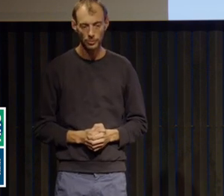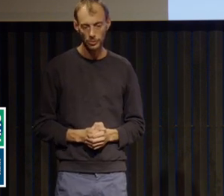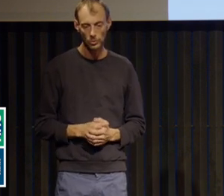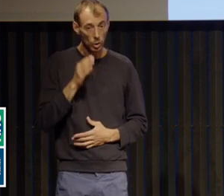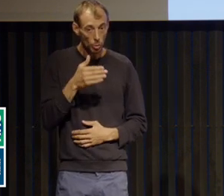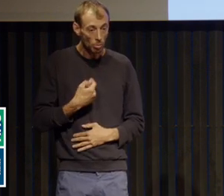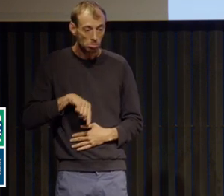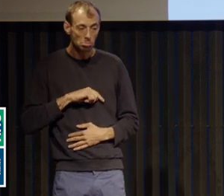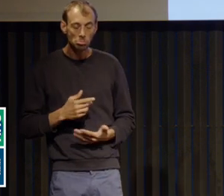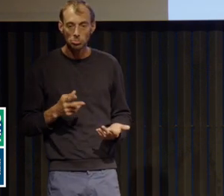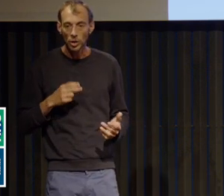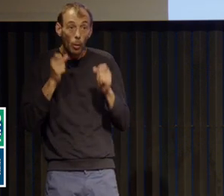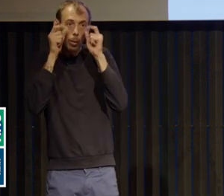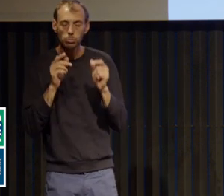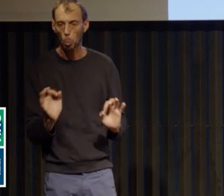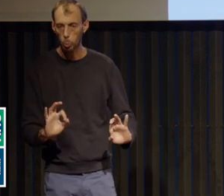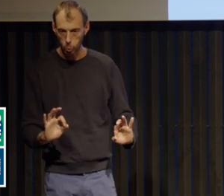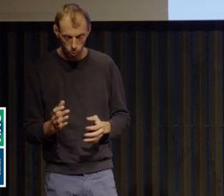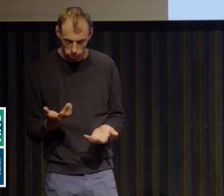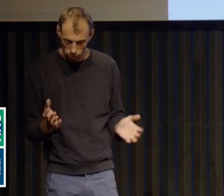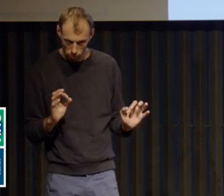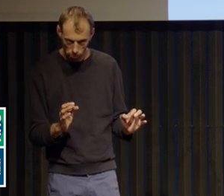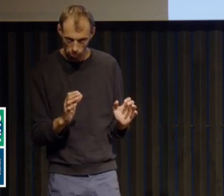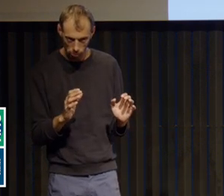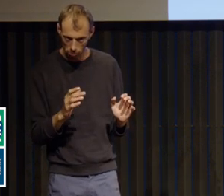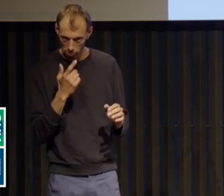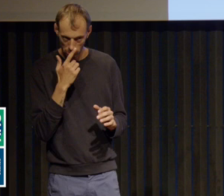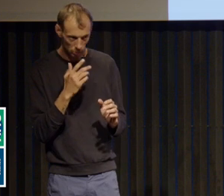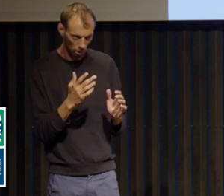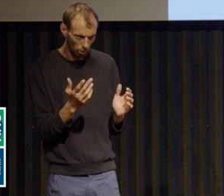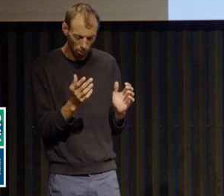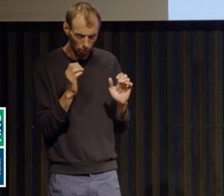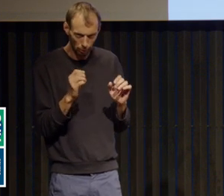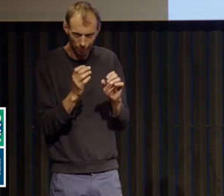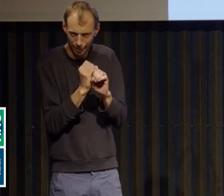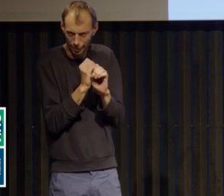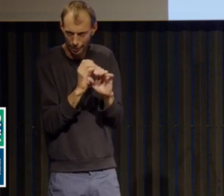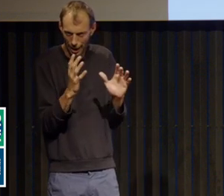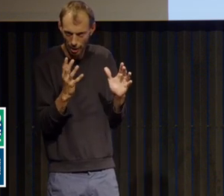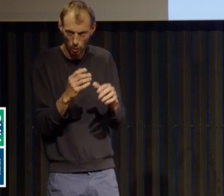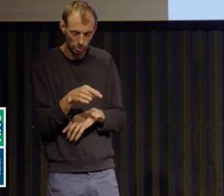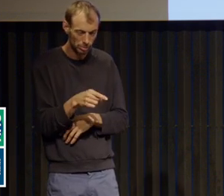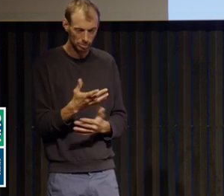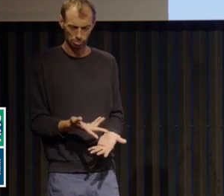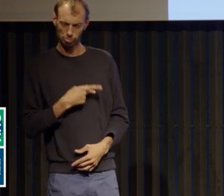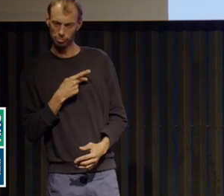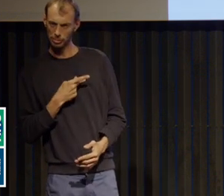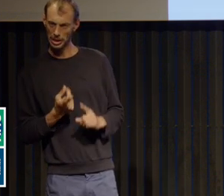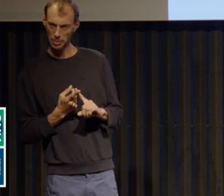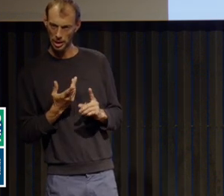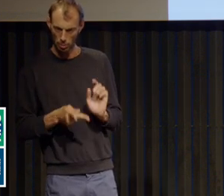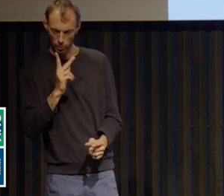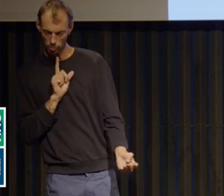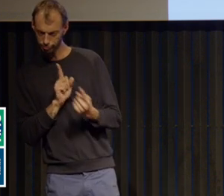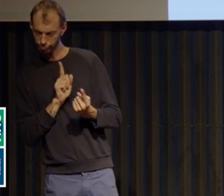cas, on peut corréler de façon assez claire, me semble-t-il, cette demande à clôt de consultation de l'automne